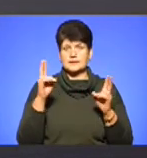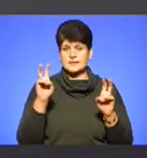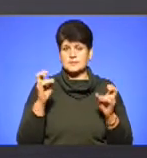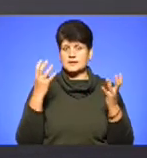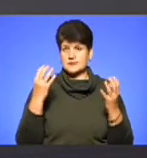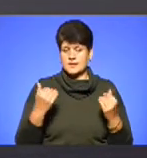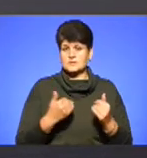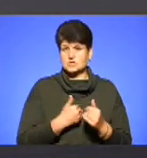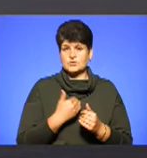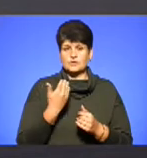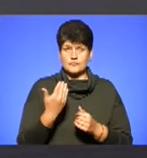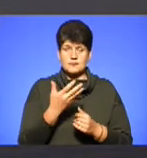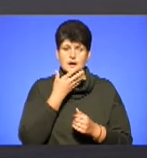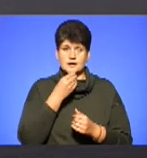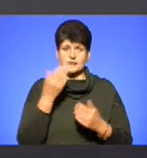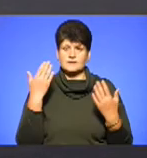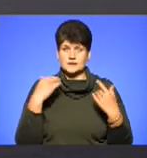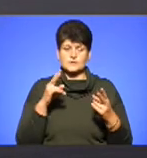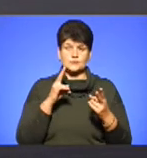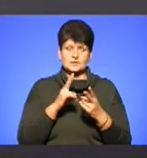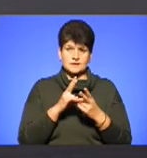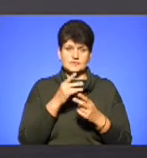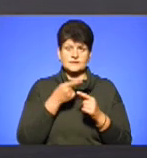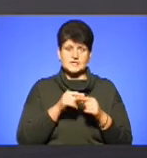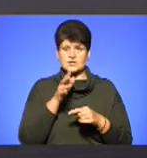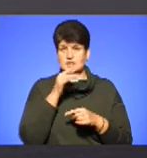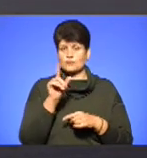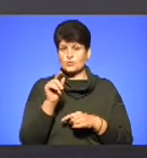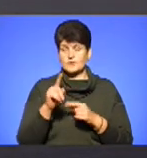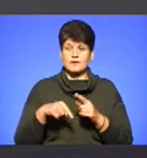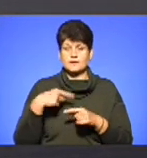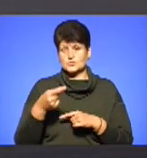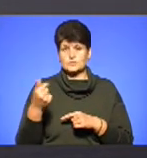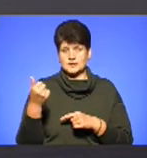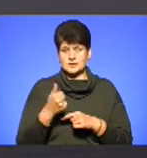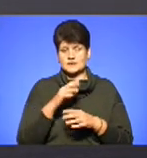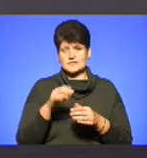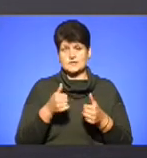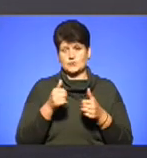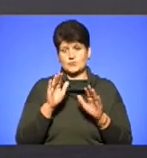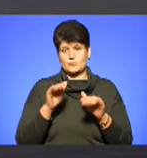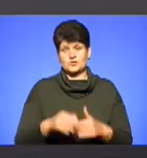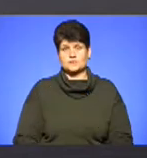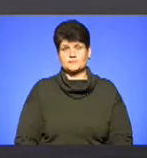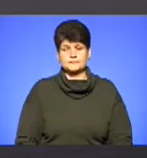вам бажаю гарних вихідних. Зустрінемося у цій порі в понеділок, наступного тижня. На все добре і до побачення.